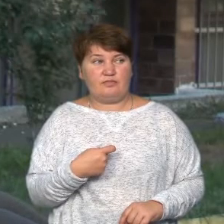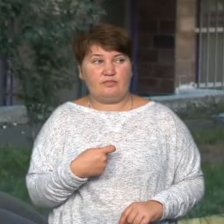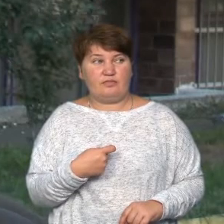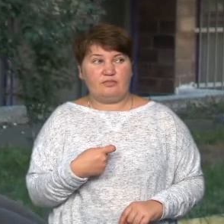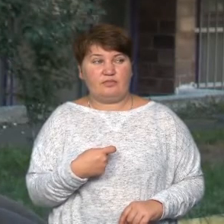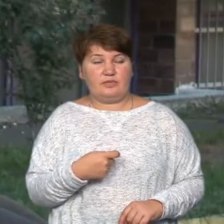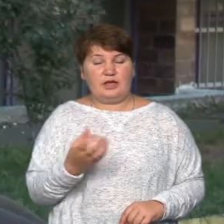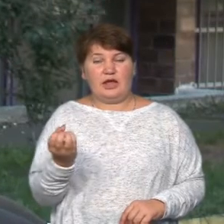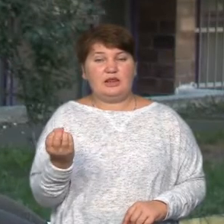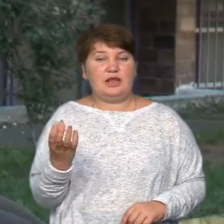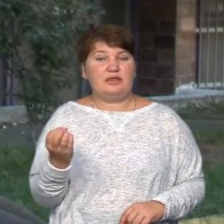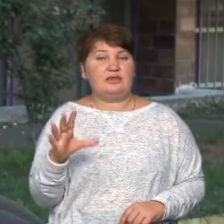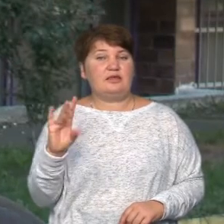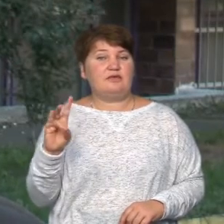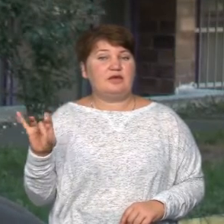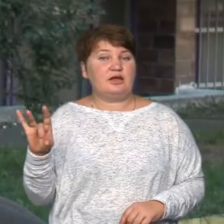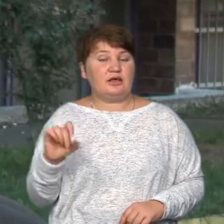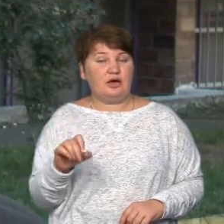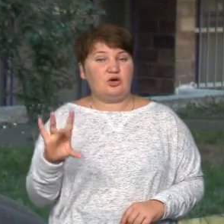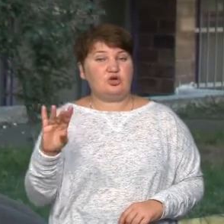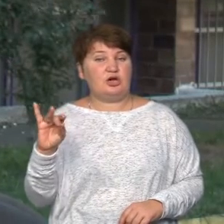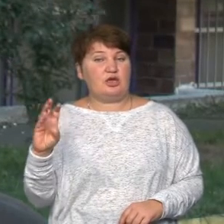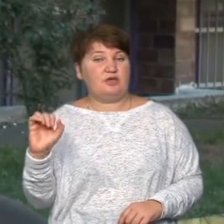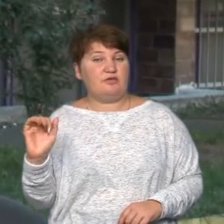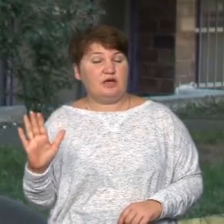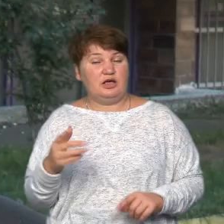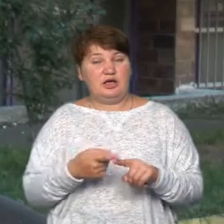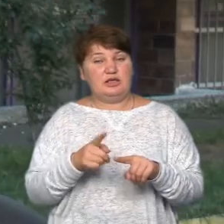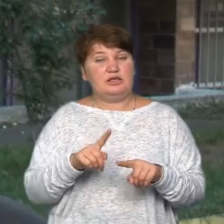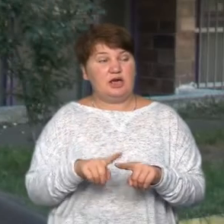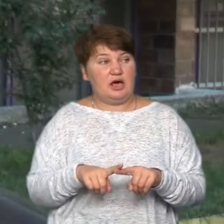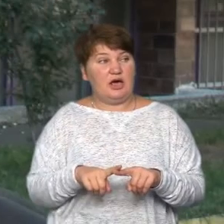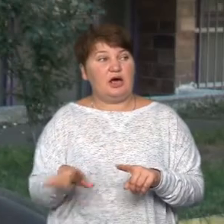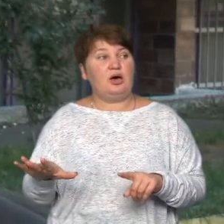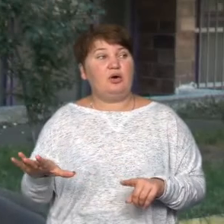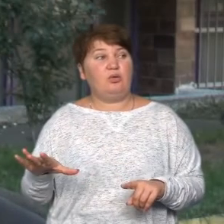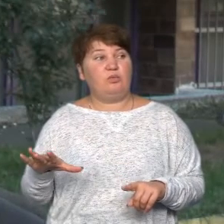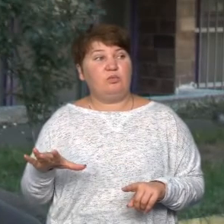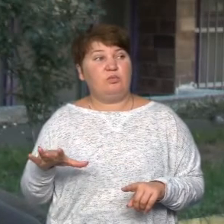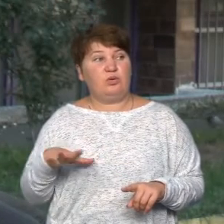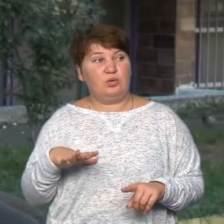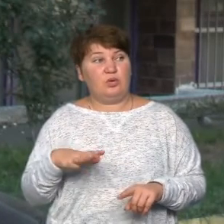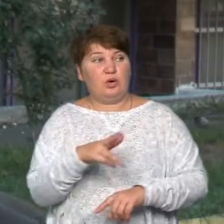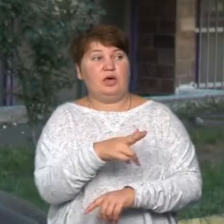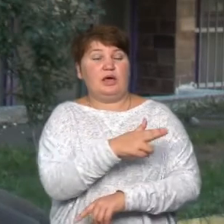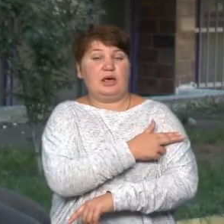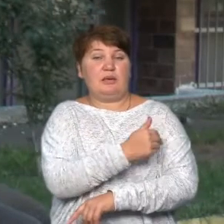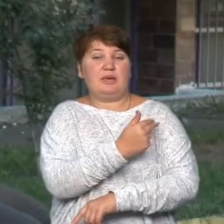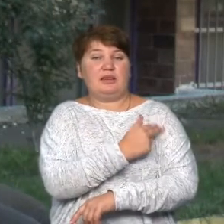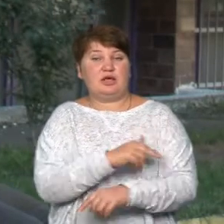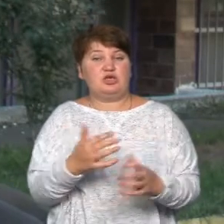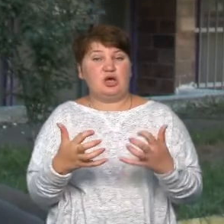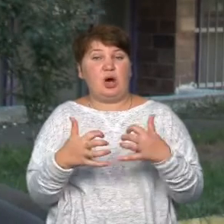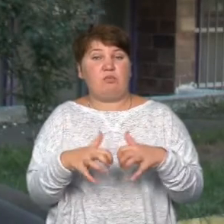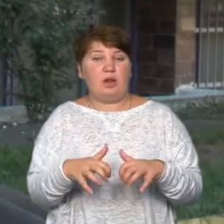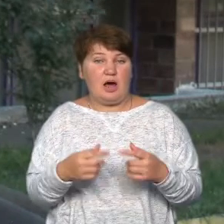Надвірна, Рожнятів. В основному це було і медичне обладнання, і